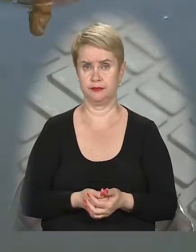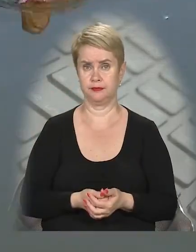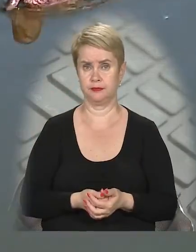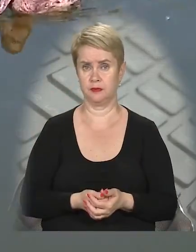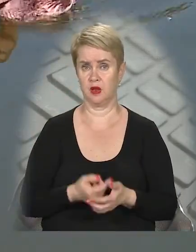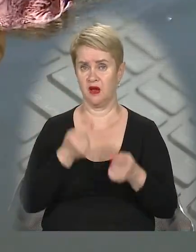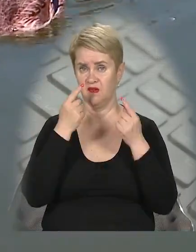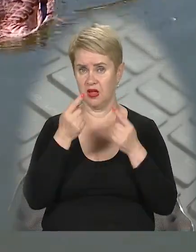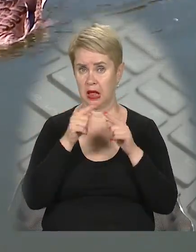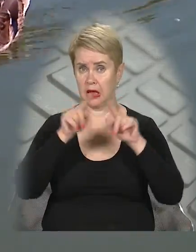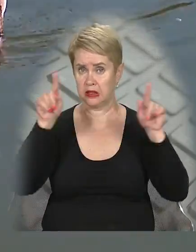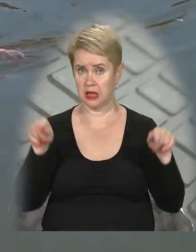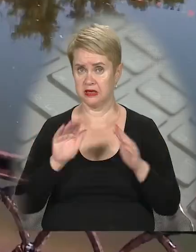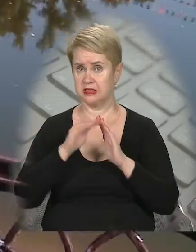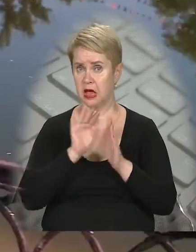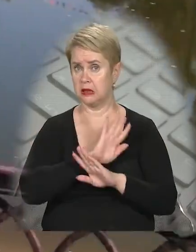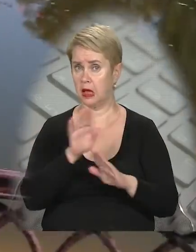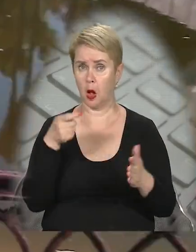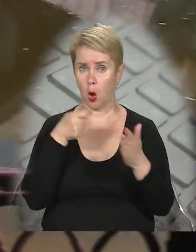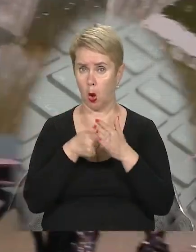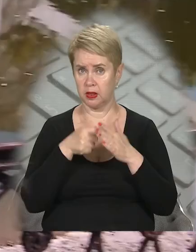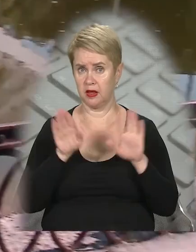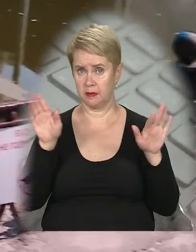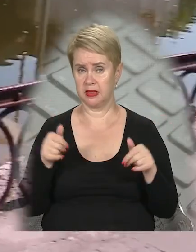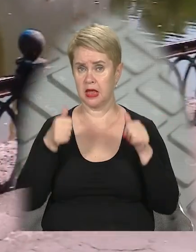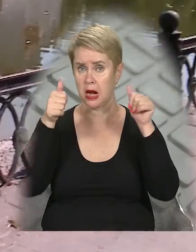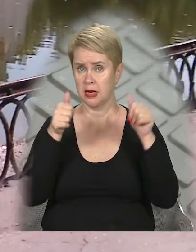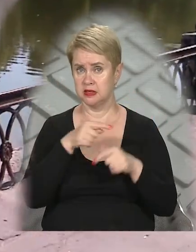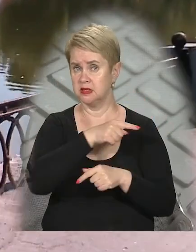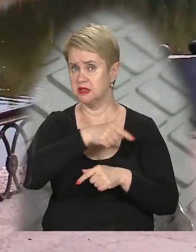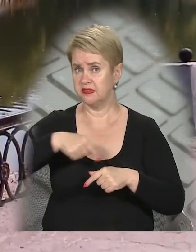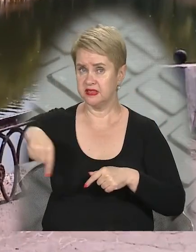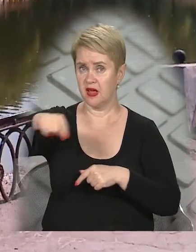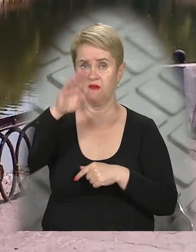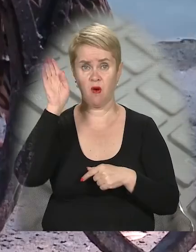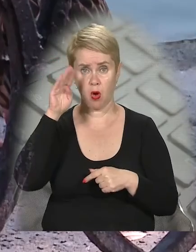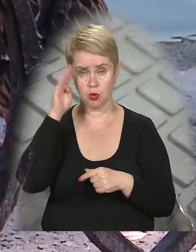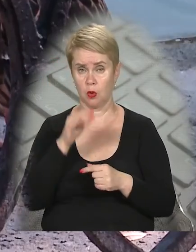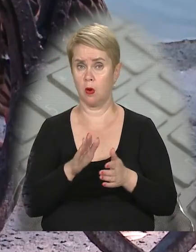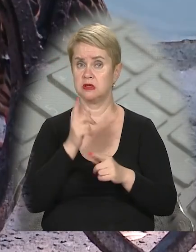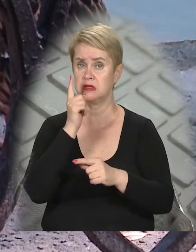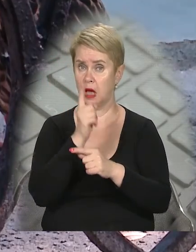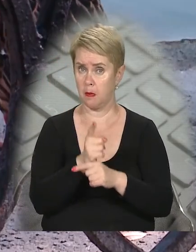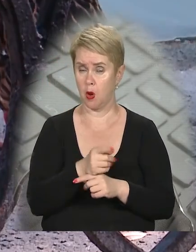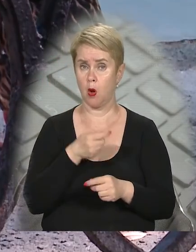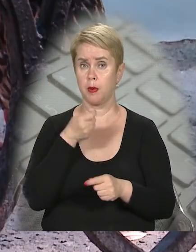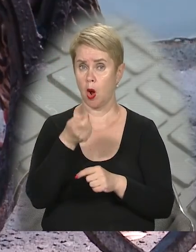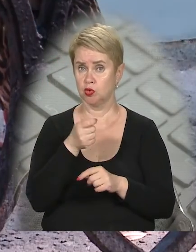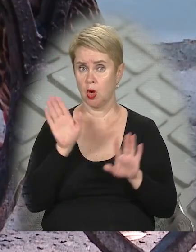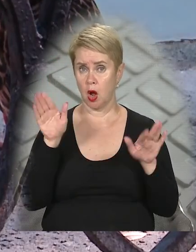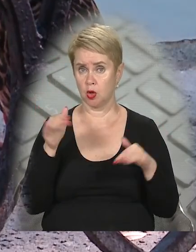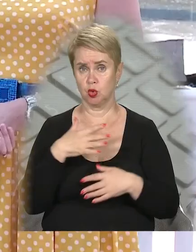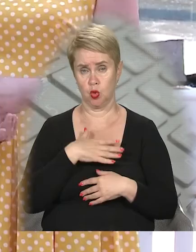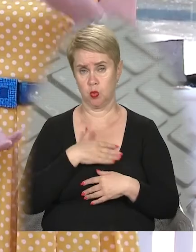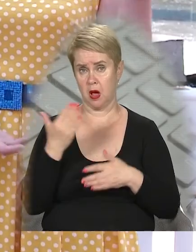Великі таблички із закликом не годувати птахів розвішані уздовж всієї водойми. Попри заборону пригощати качок